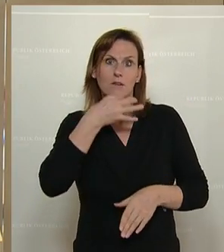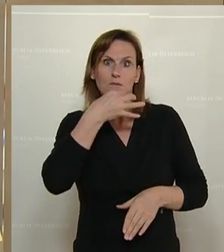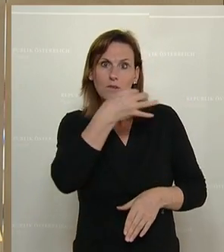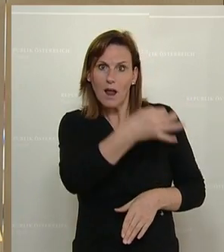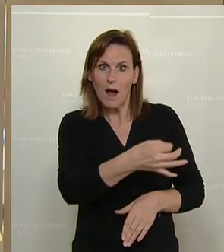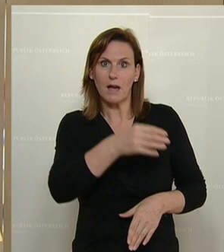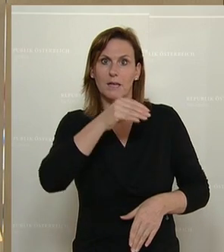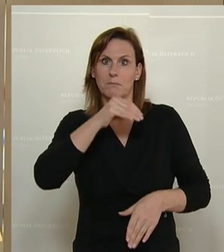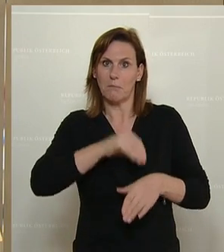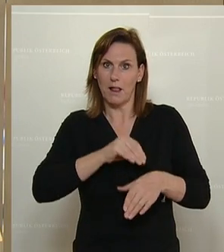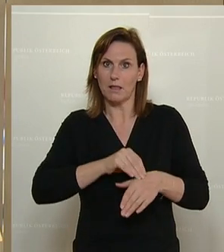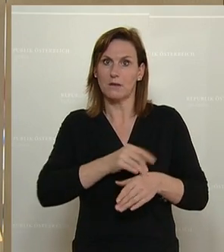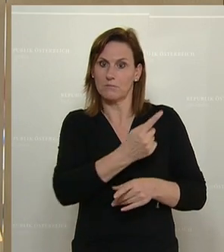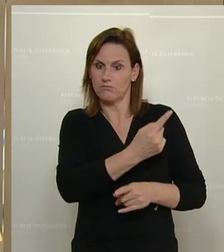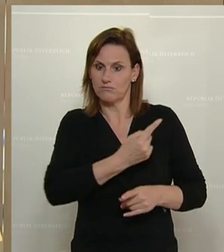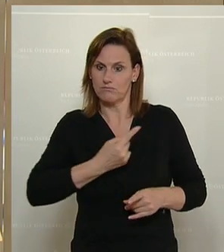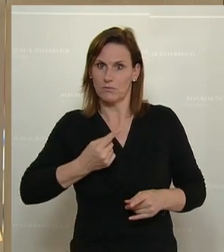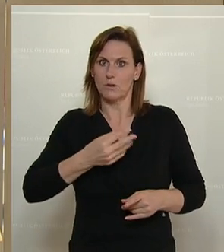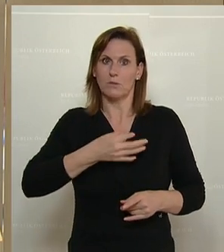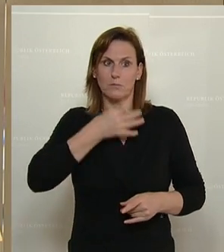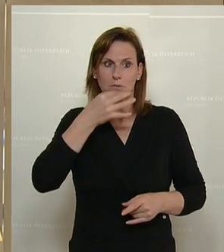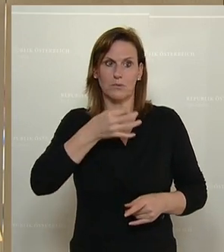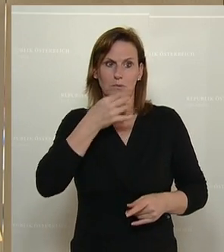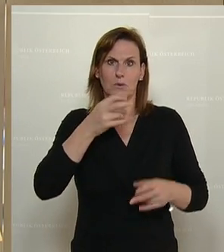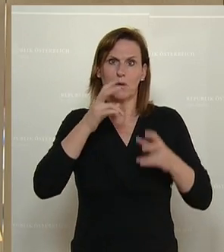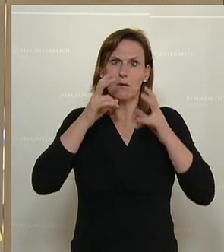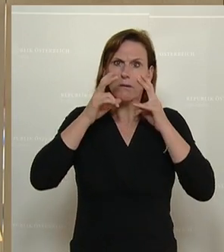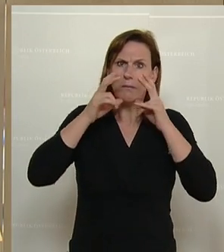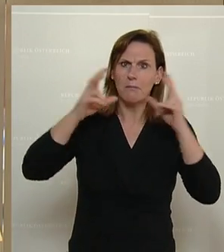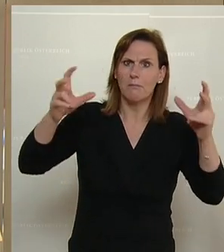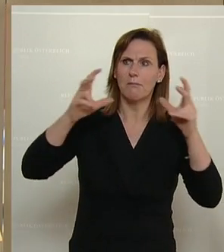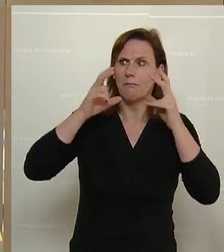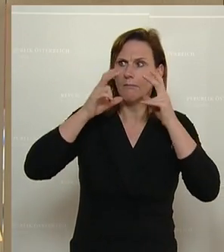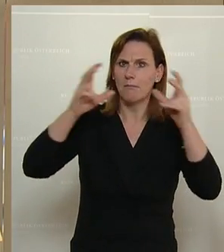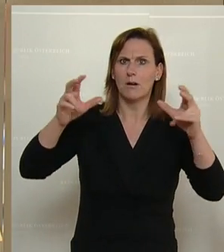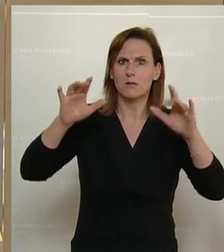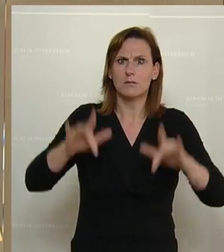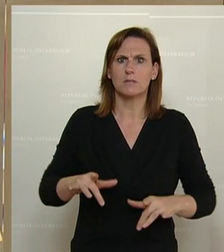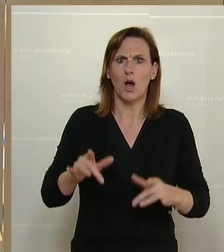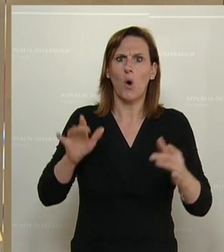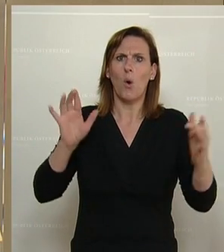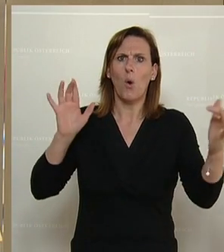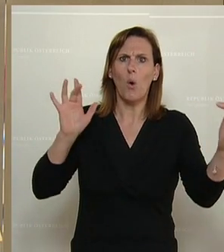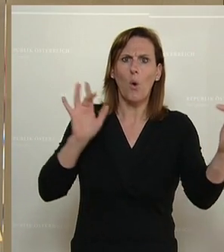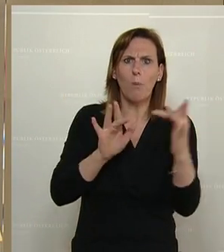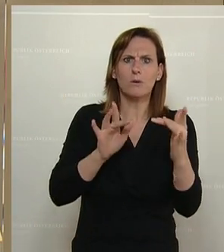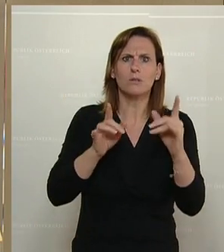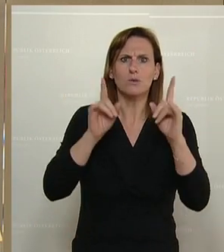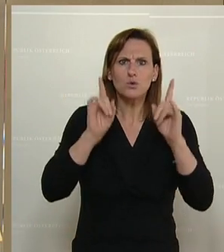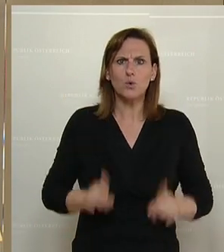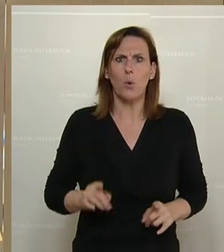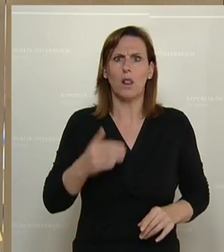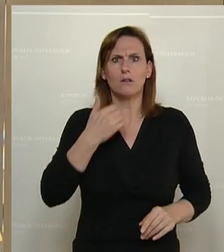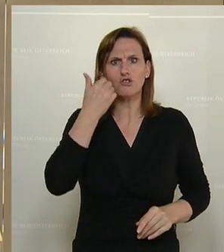werden, zu Wort und brüllt ins Auditorium, die Opposition soll sich